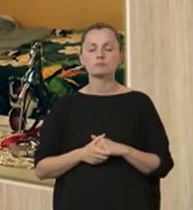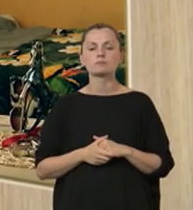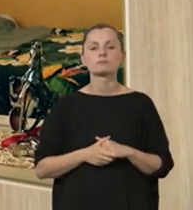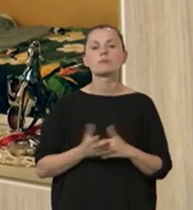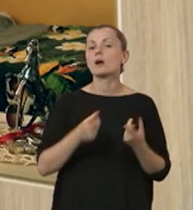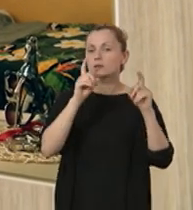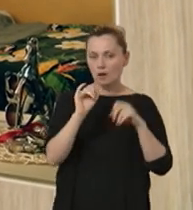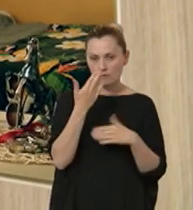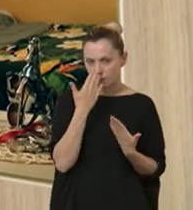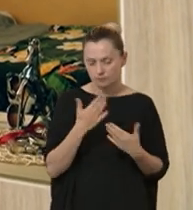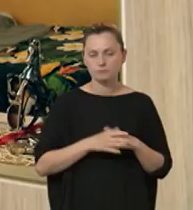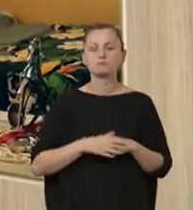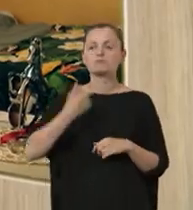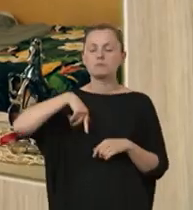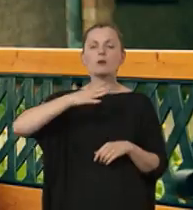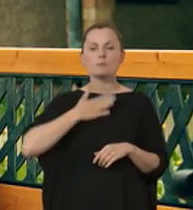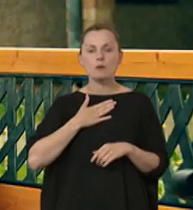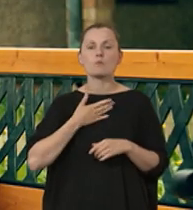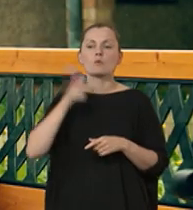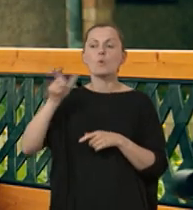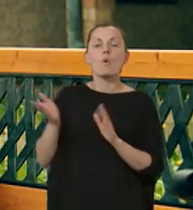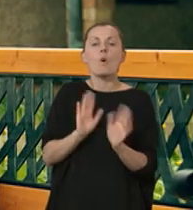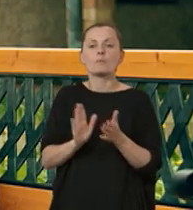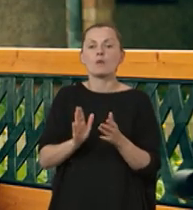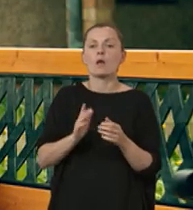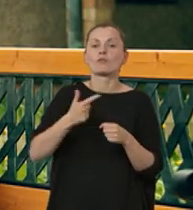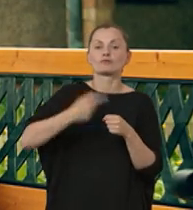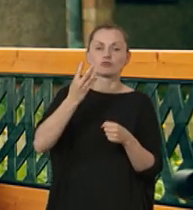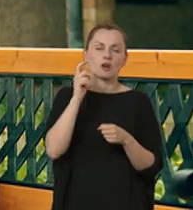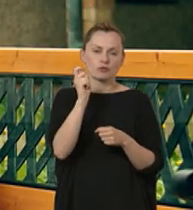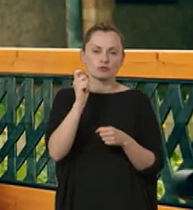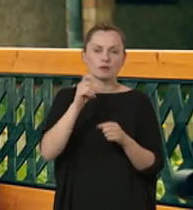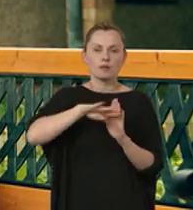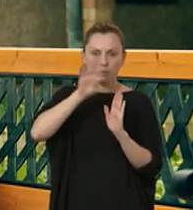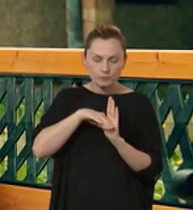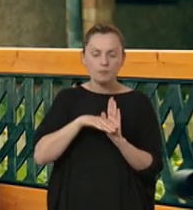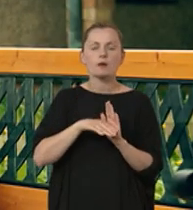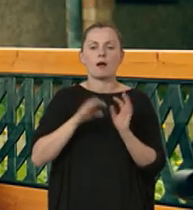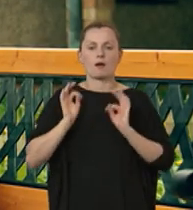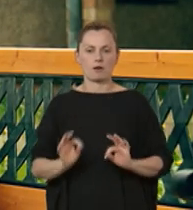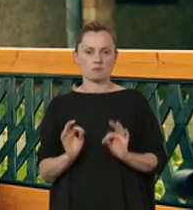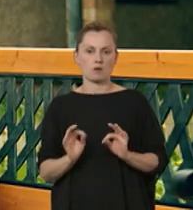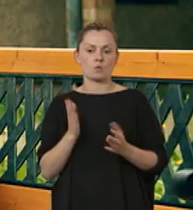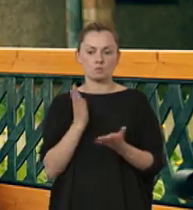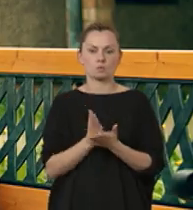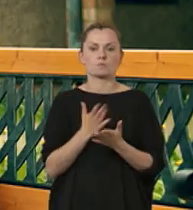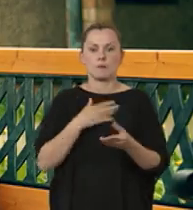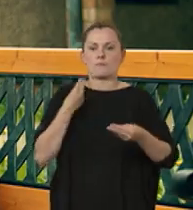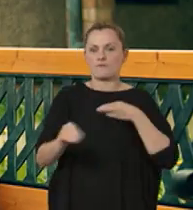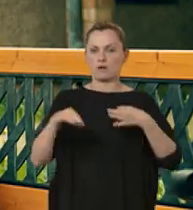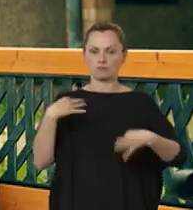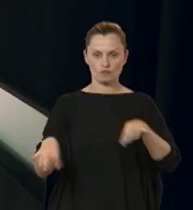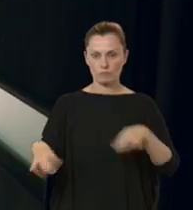Zaczynało się to tak, że mieliśmy opiekunów przez 24 godziny na dobę, a teraz mamy